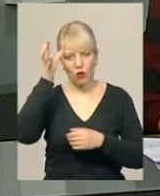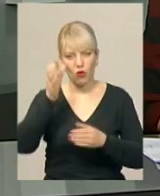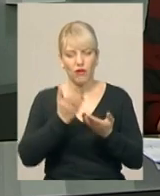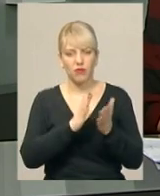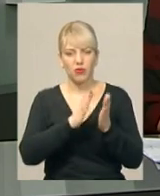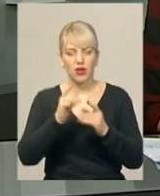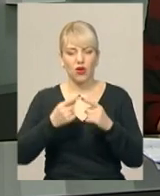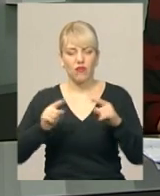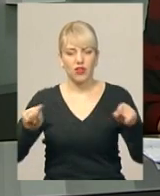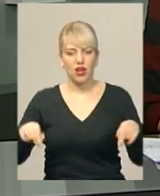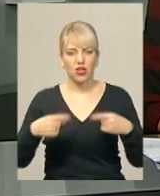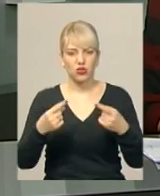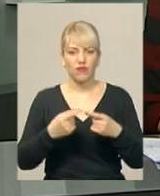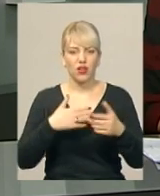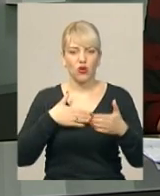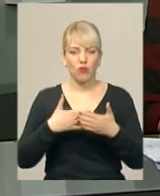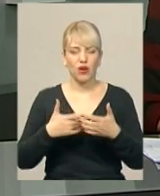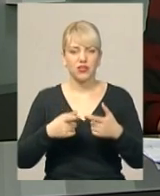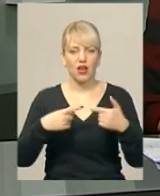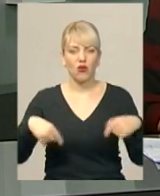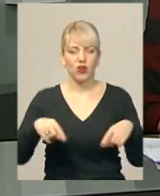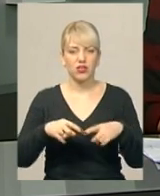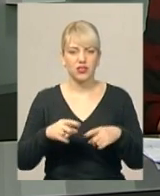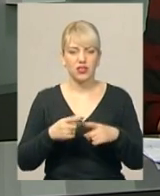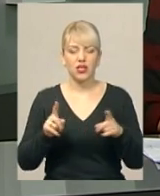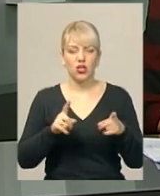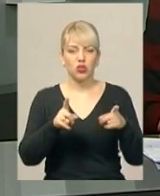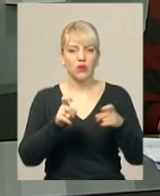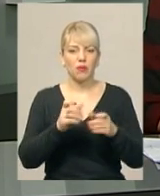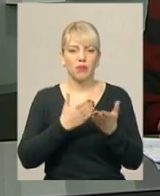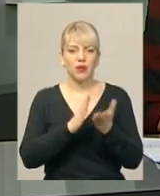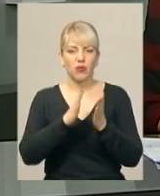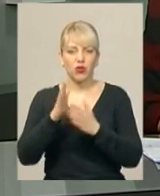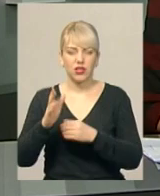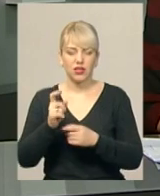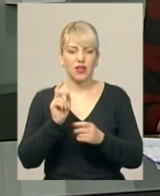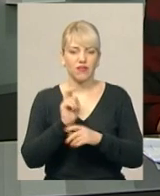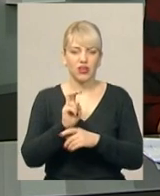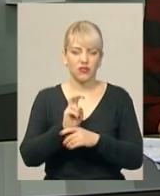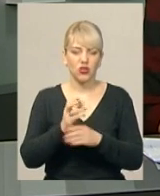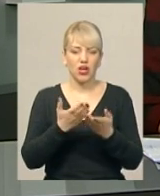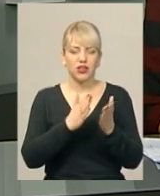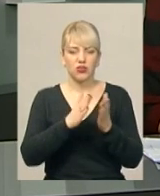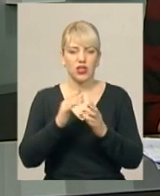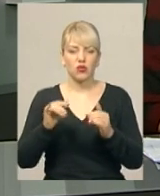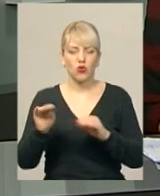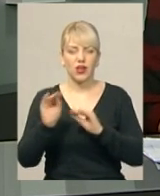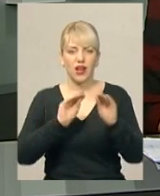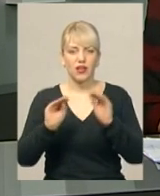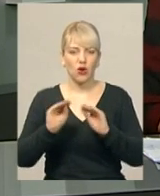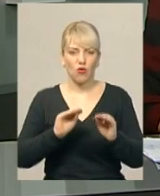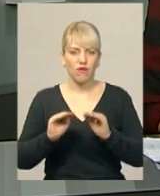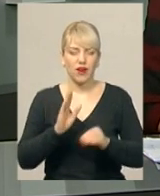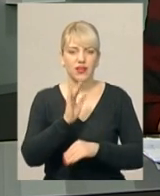громадська організація «Вікімедія Україна», аби залучити бібліотекарів та відвідувачів книгозбірень до редагування Вікіпедії. А ще,